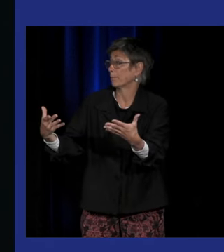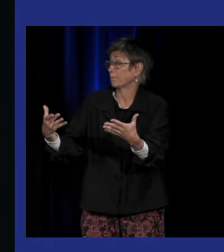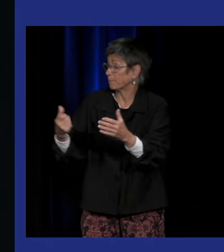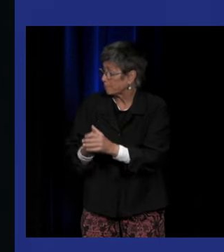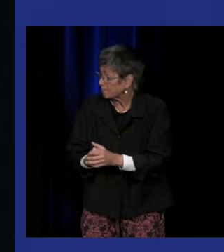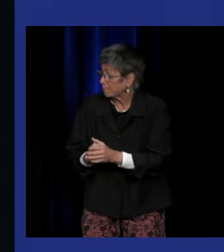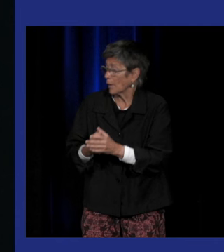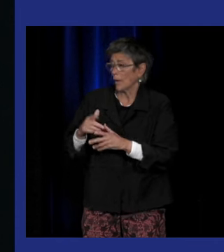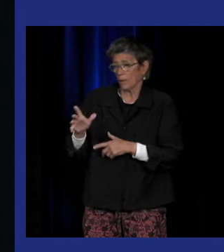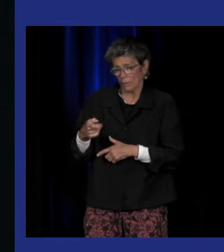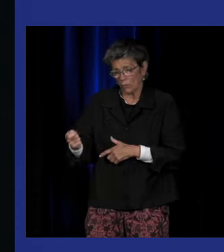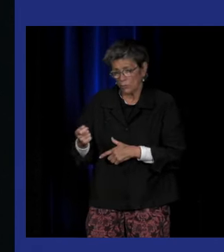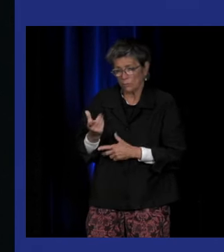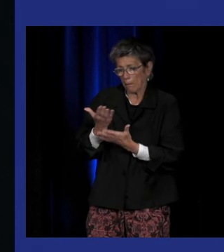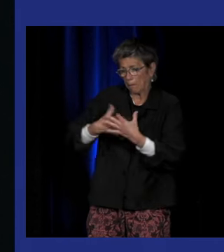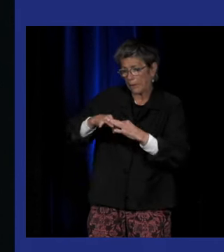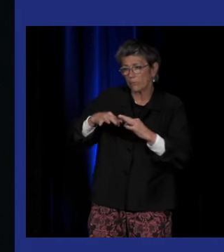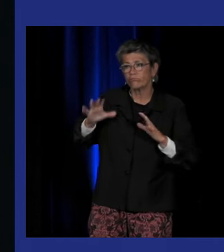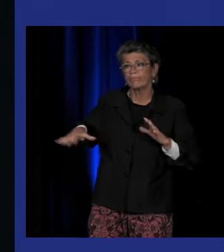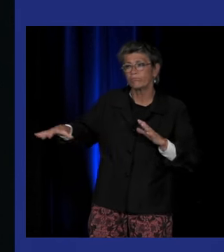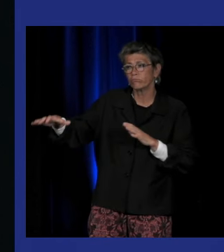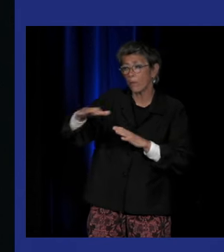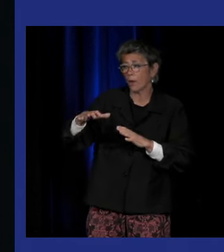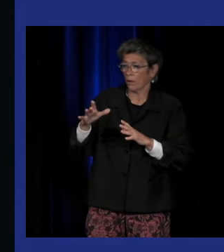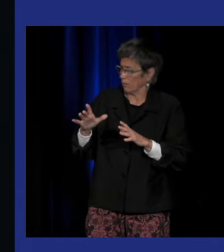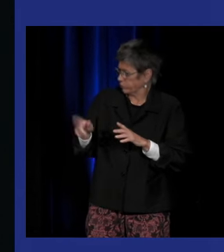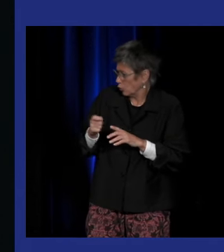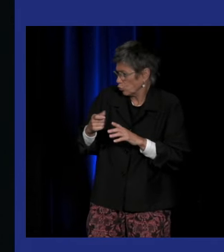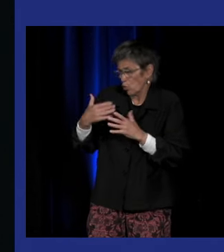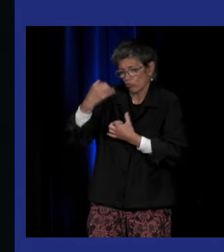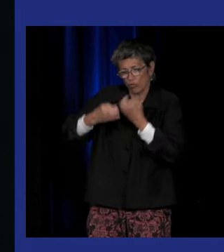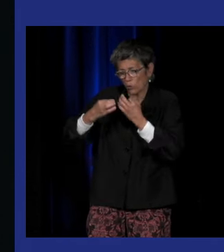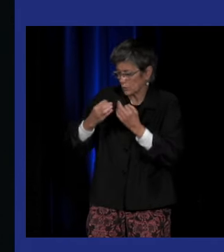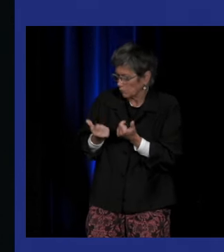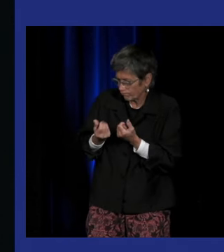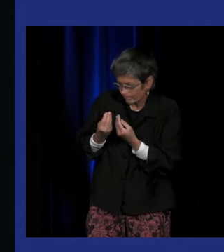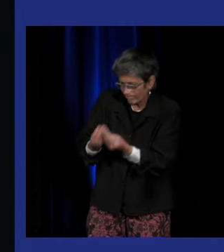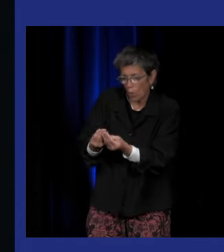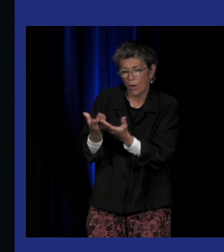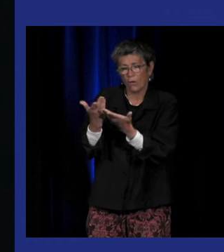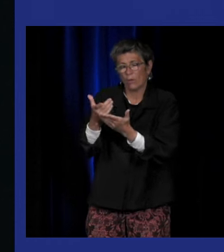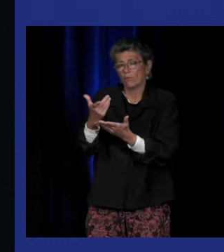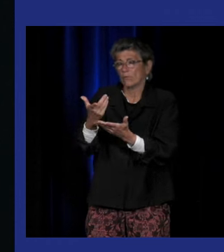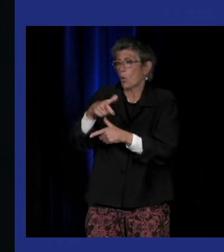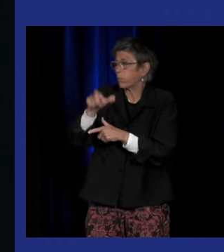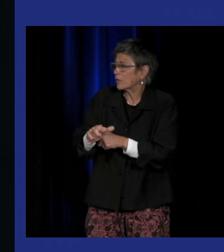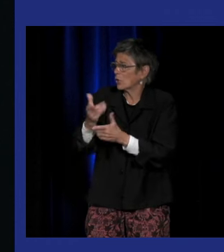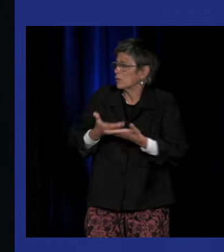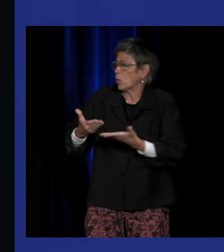nos pays le fait d'assurer l'accès des personnes en situation d'handicap et des personnes sourdes en particulier